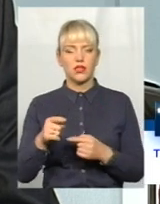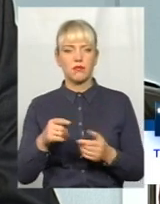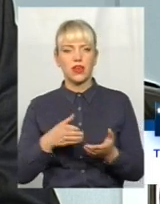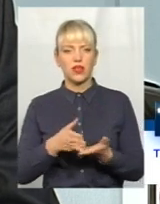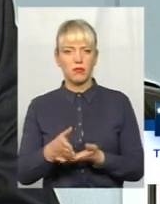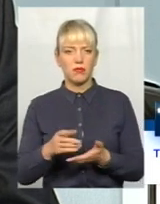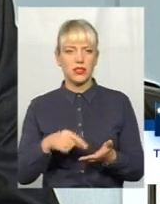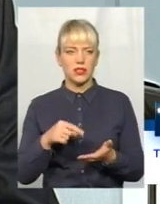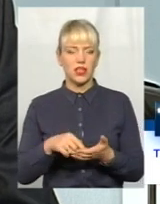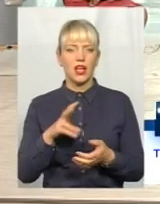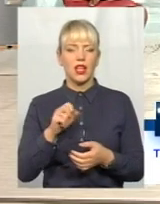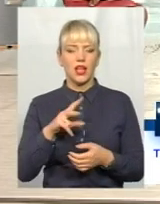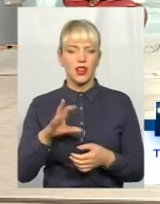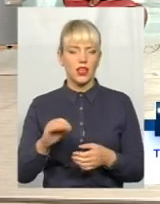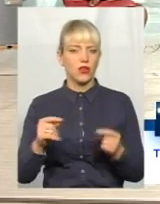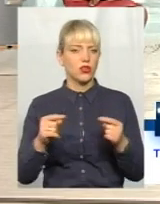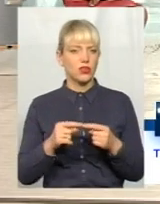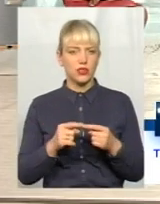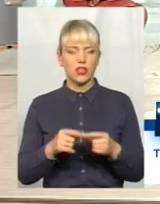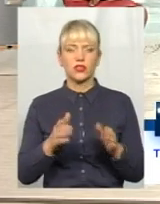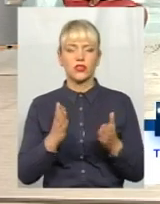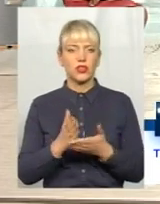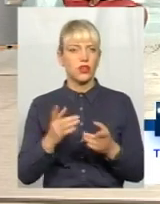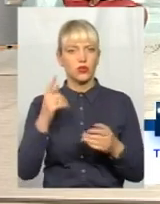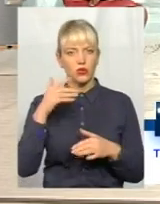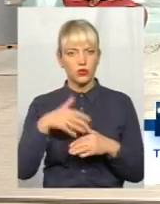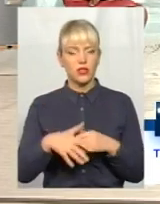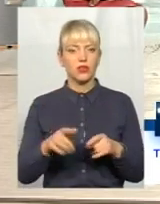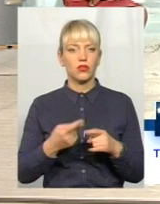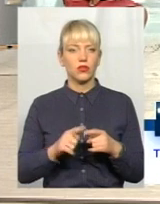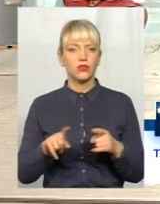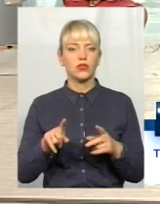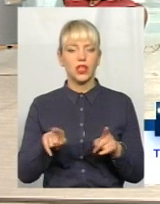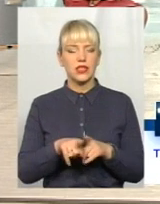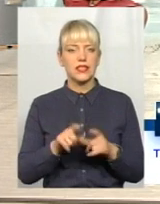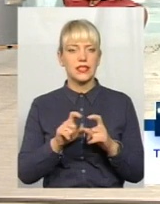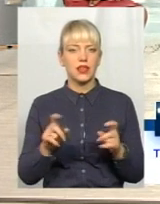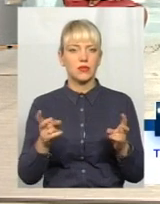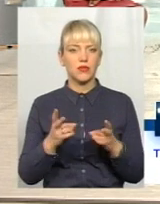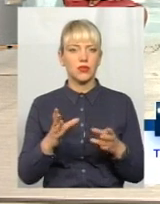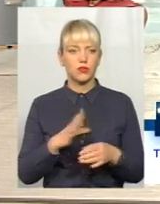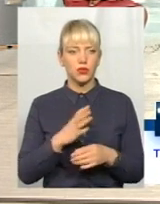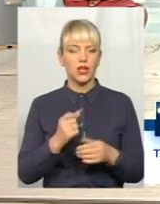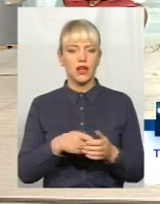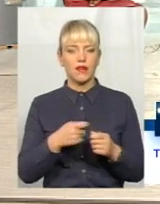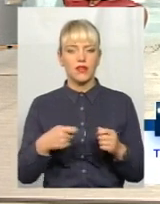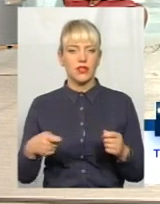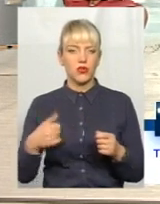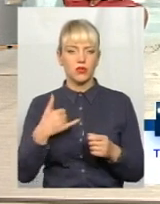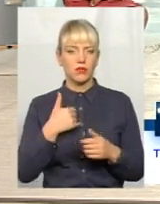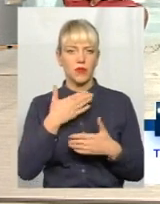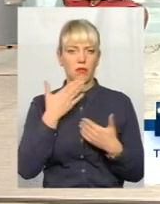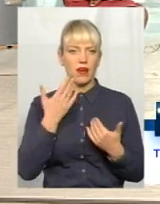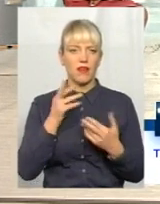однозначно є розуміння того, що такий заклад має бути. І відтягувати нам немає як. Пане Борису,